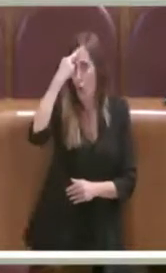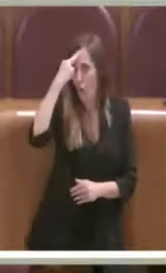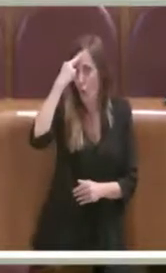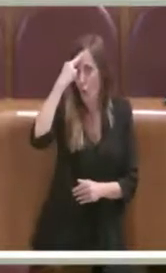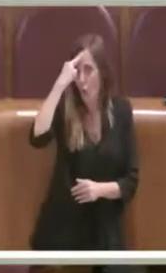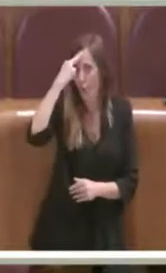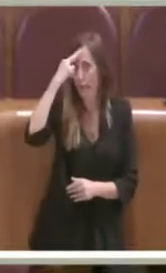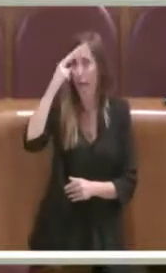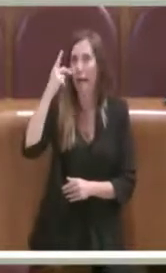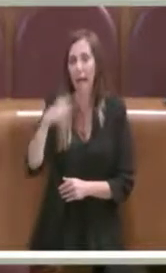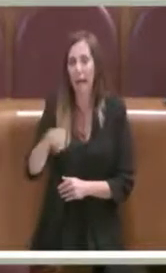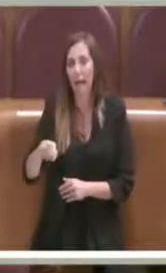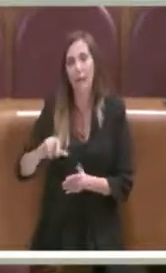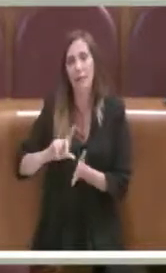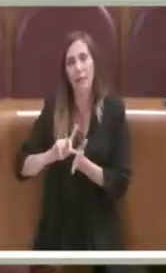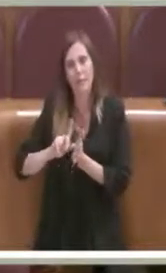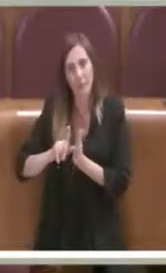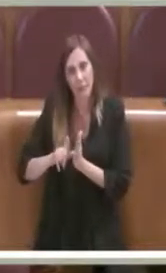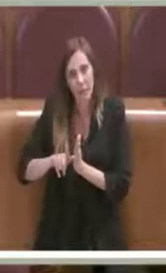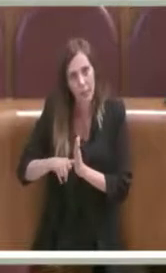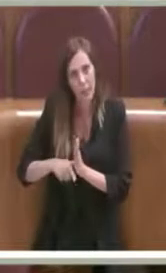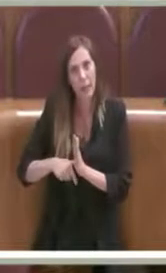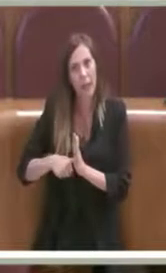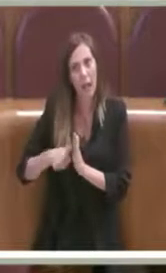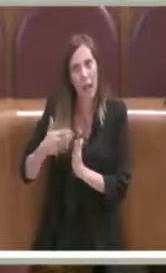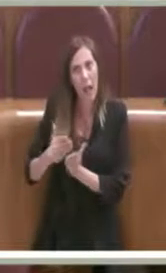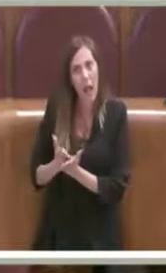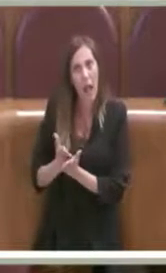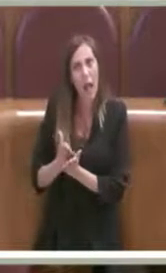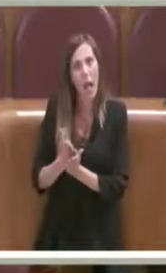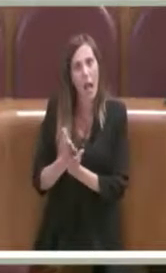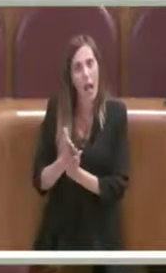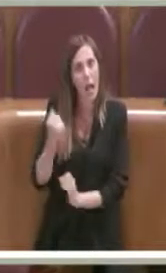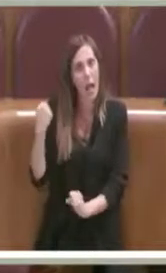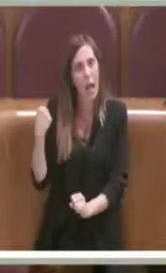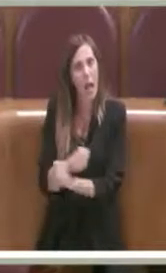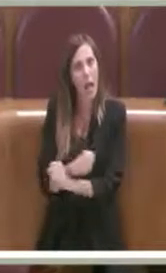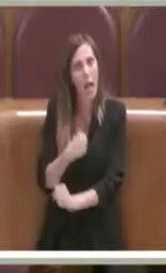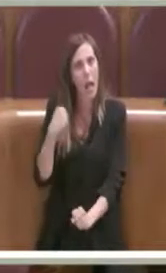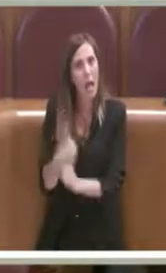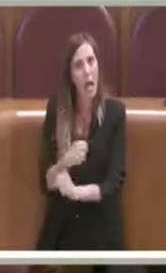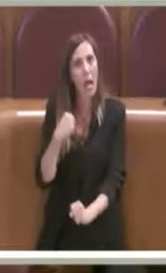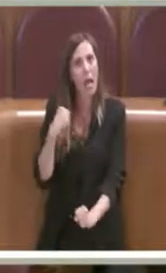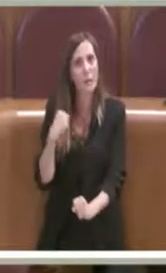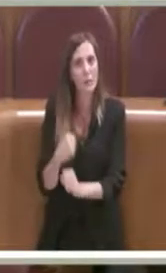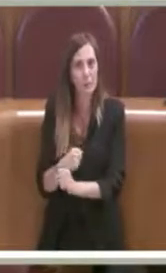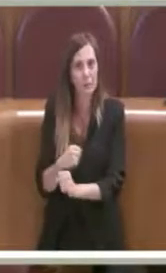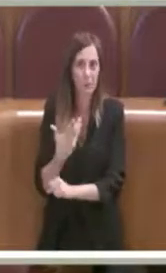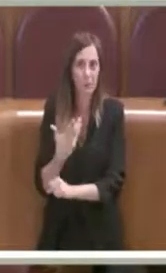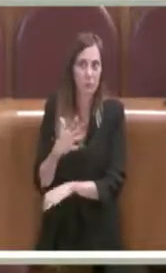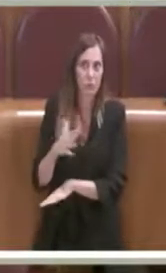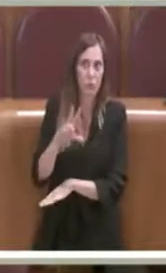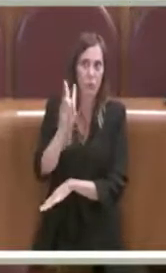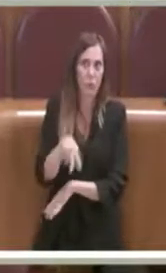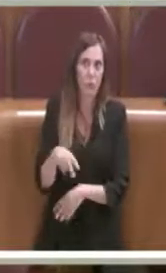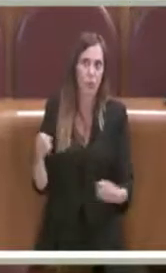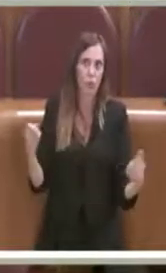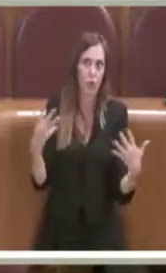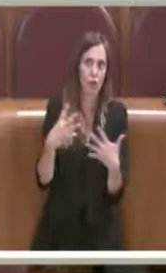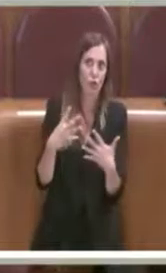è durato diversi anni perché dal 2019